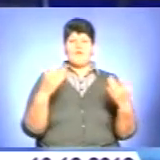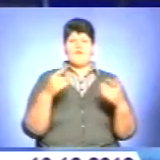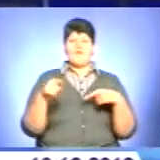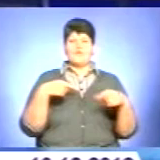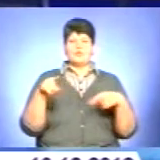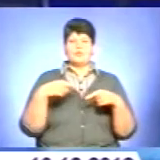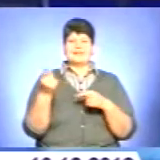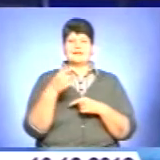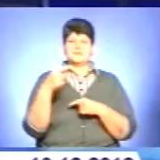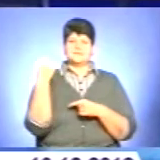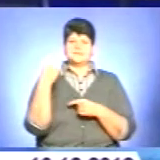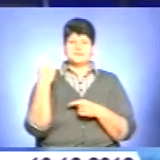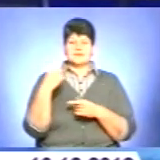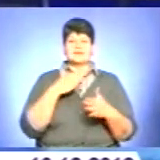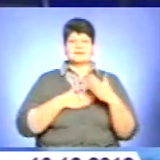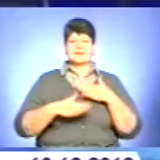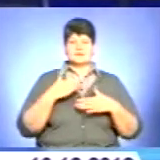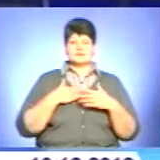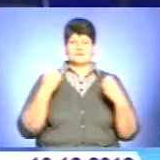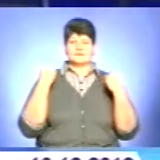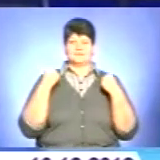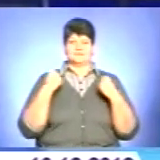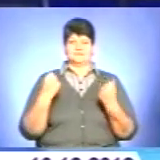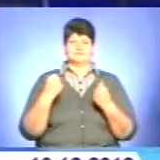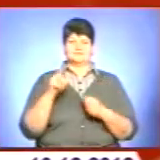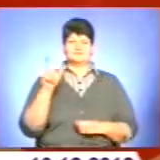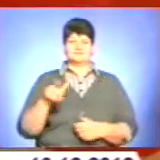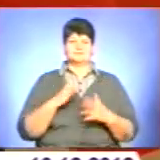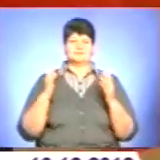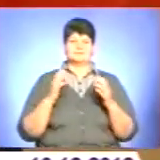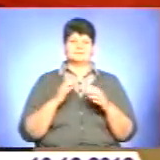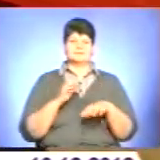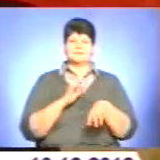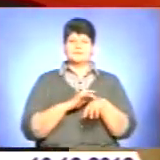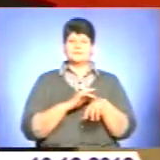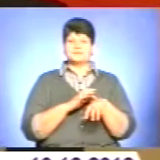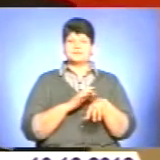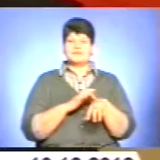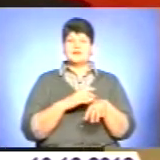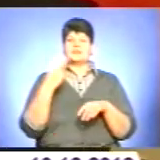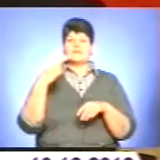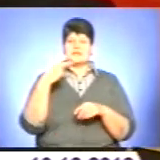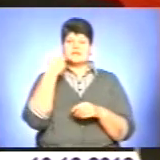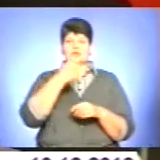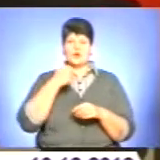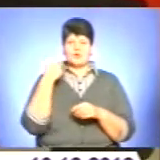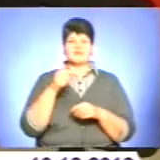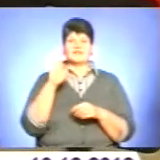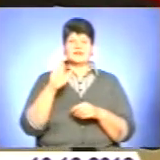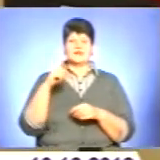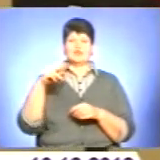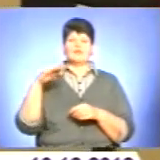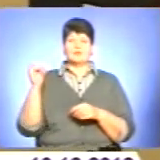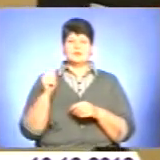експонатів протягом місяця тішитимуть спортивних фанів. Понад 20 років Віталій Попович творив літопис